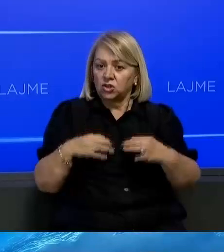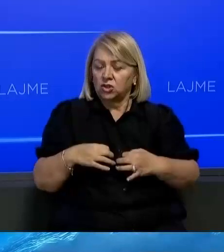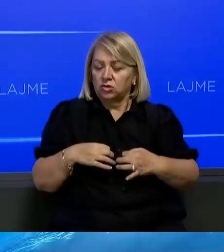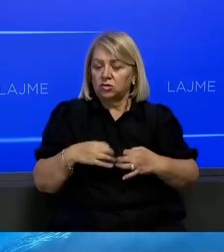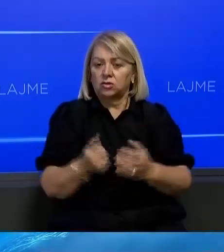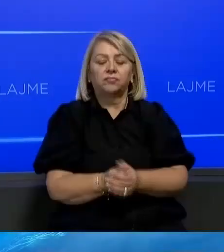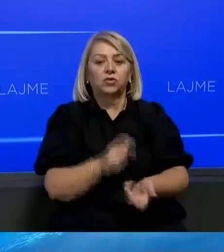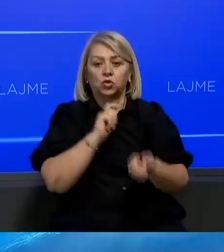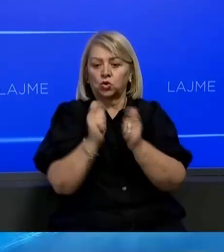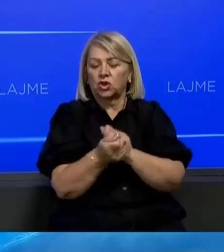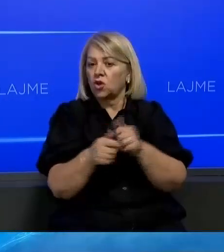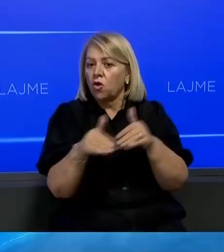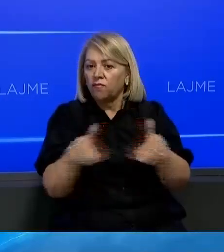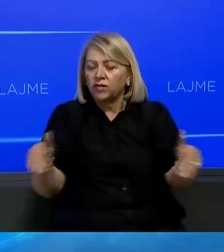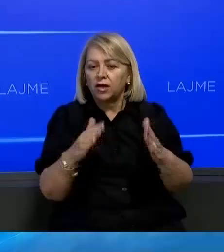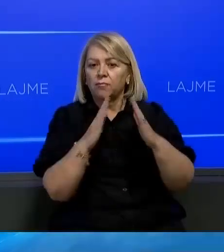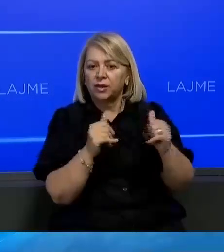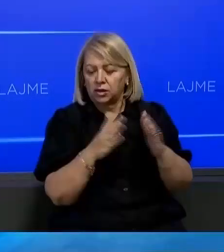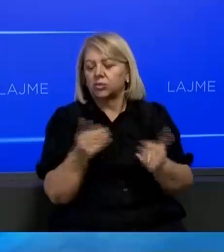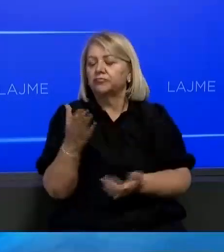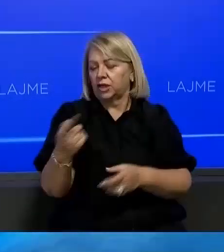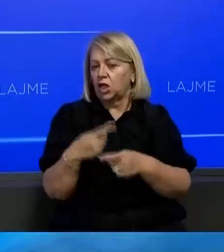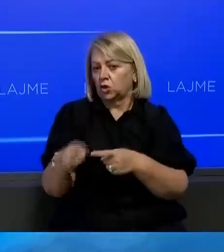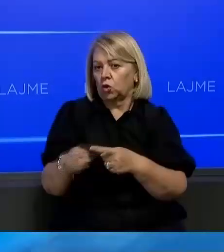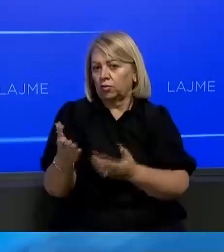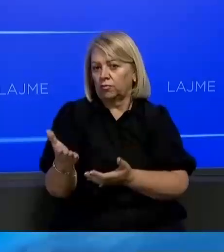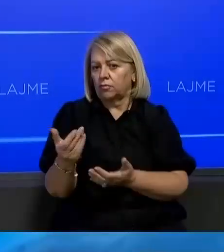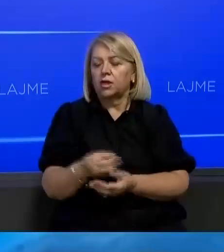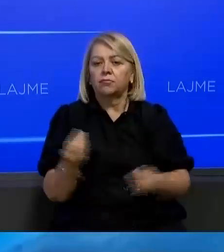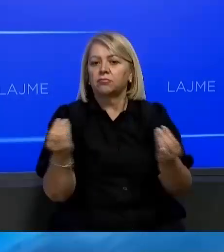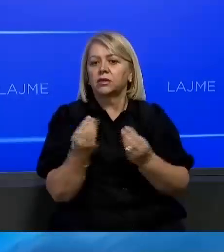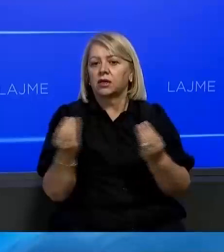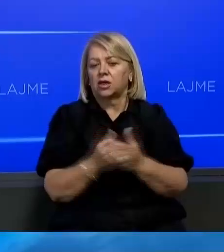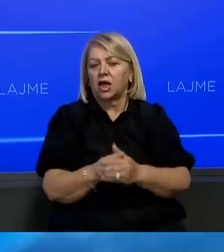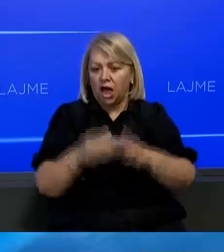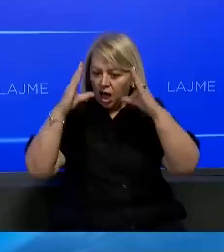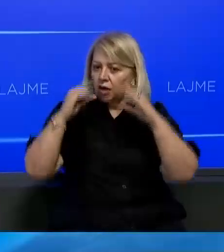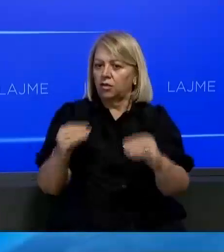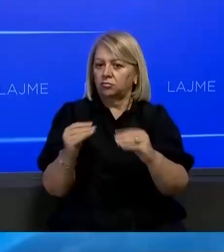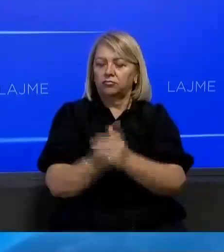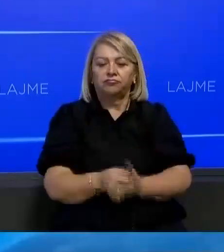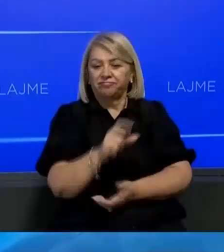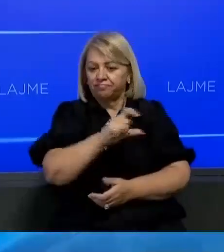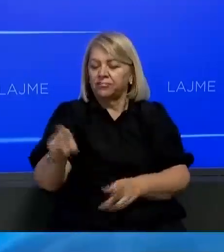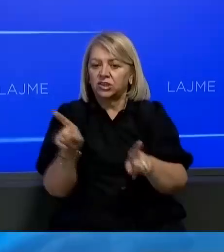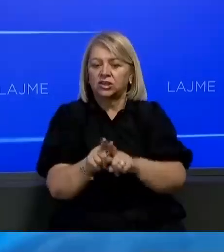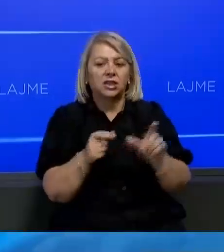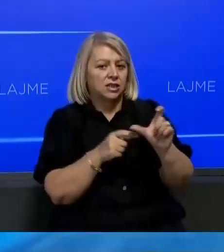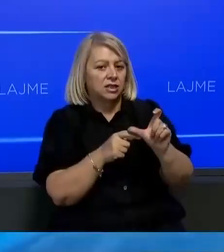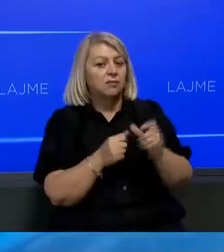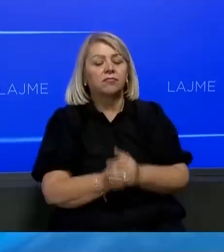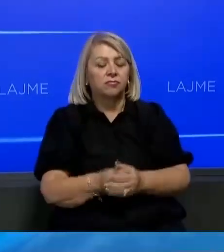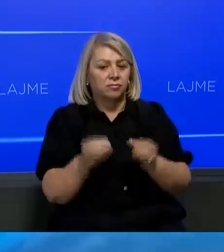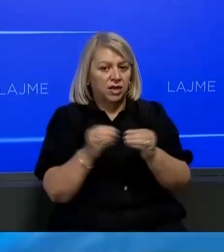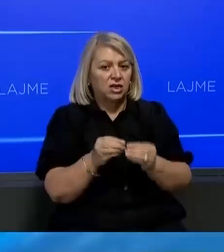qojturin ndryshim të kufive në Balkan dhe kjo ka qënë një arsue se përse a i shkojnë në hagë. Të njëtën akuz zoti Berisha e bëri prap për zotin Rama